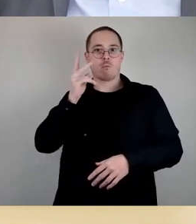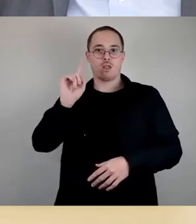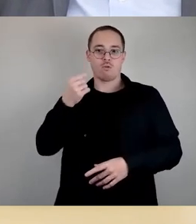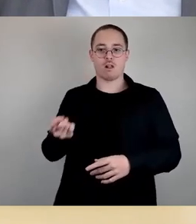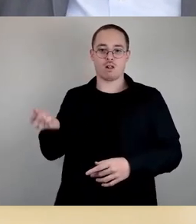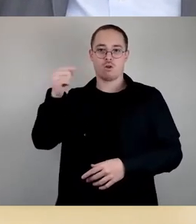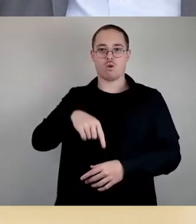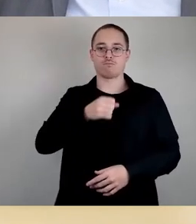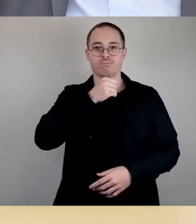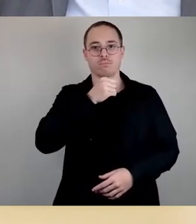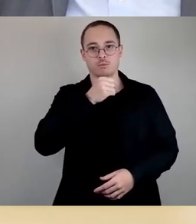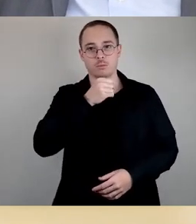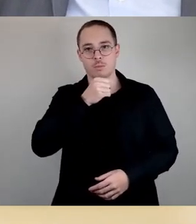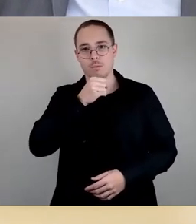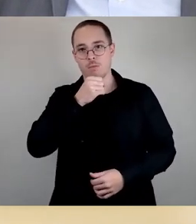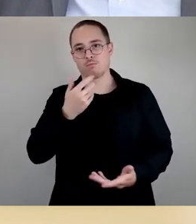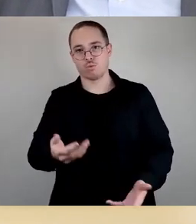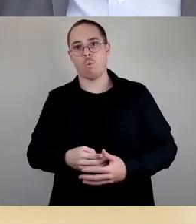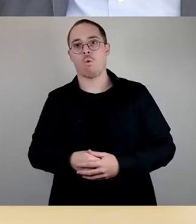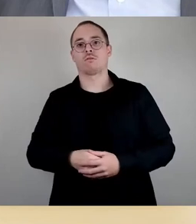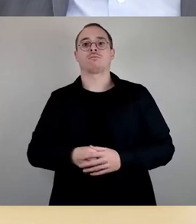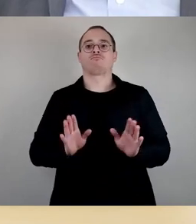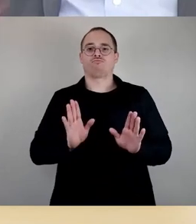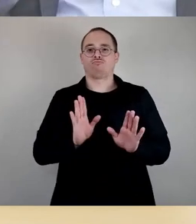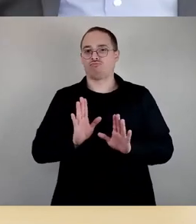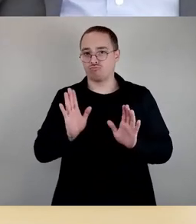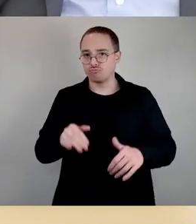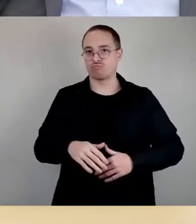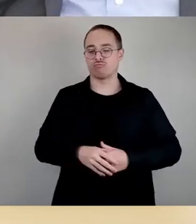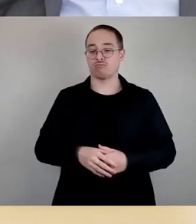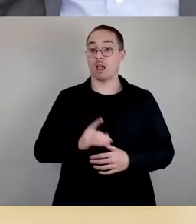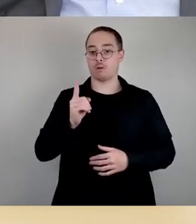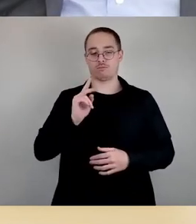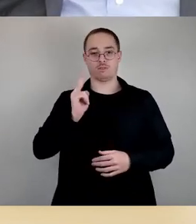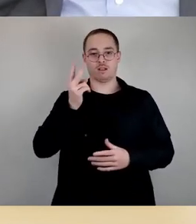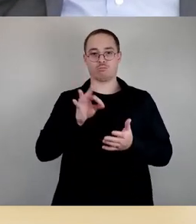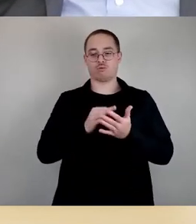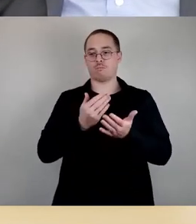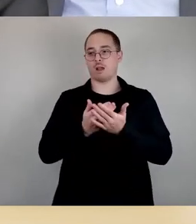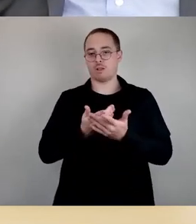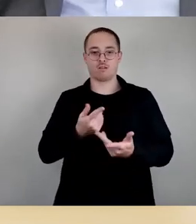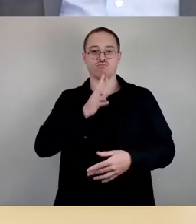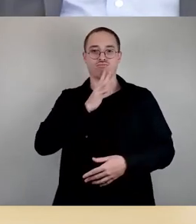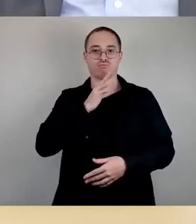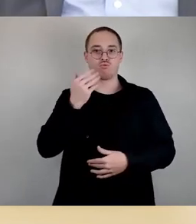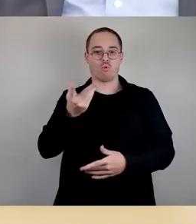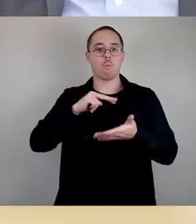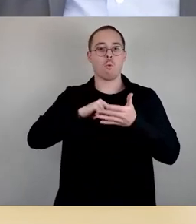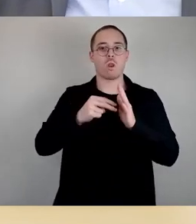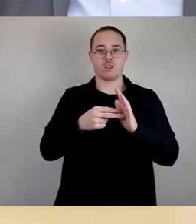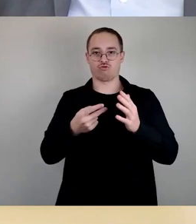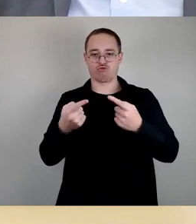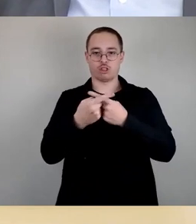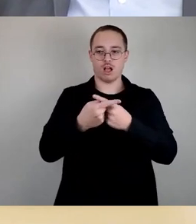Zweiter Punkt ist, wenn in einem Redebeitrag mal ein Anwurf kommt, ist es zur politischen Auseinandersetzung. Wenn aber ein